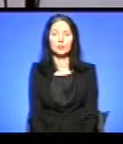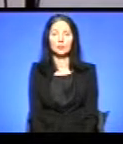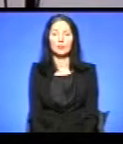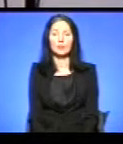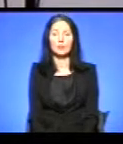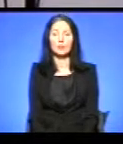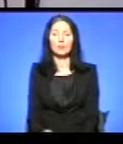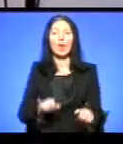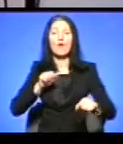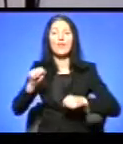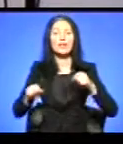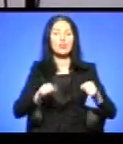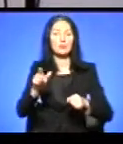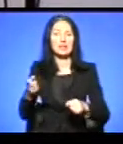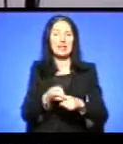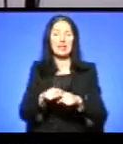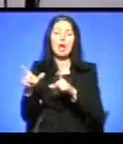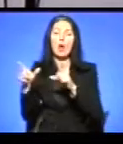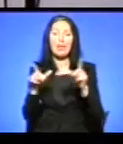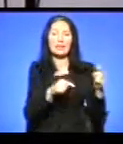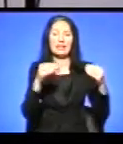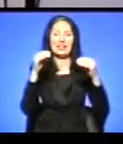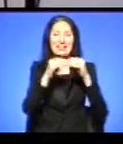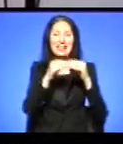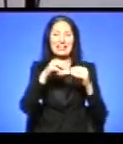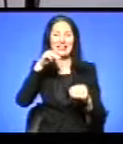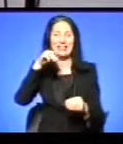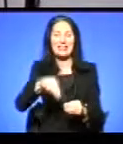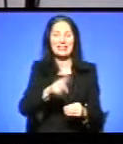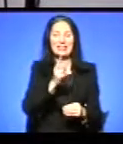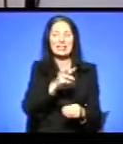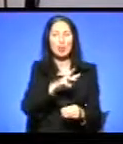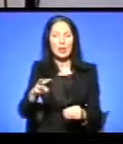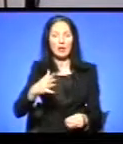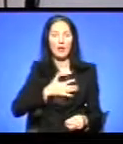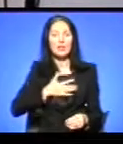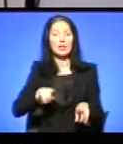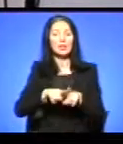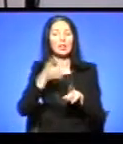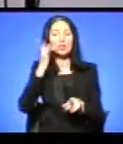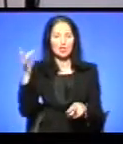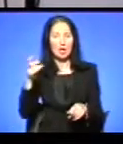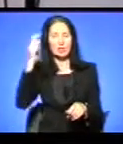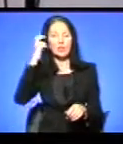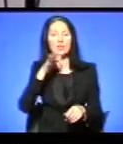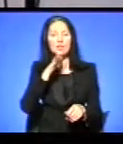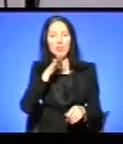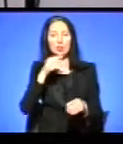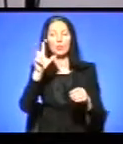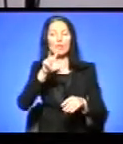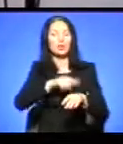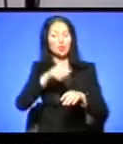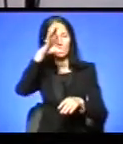Волосипедисти, які проїхали 10 тисяч кілометрів Канадою та США за київським часом сьогодні о третій ночі у Вашингтоні в